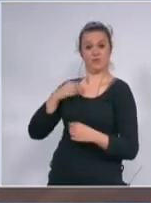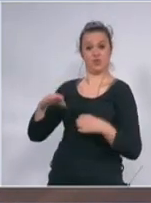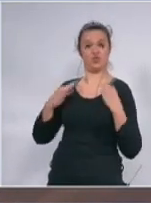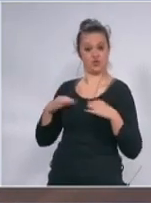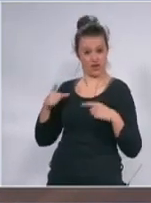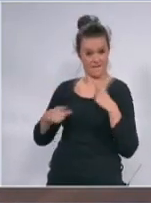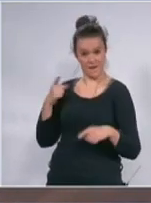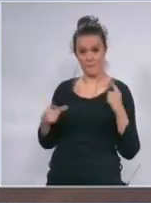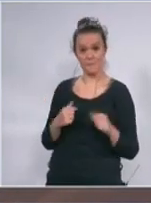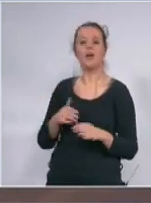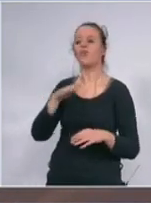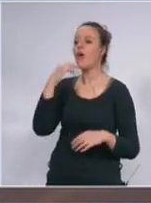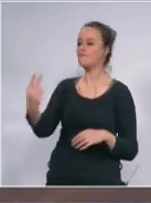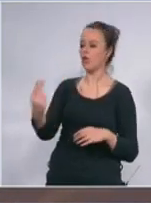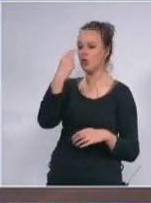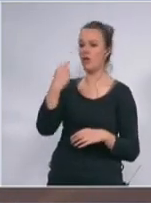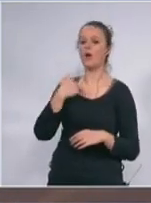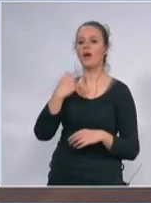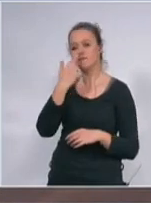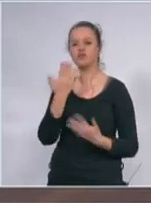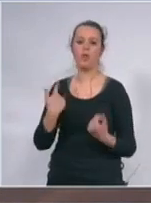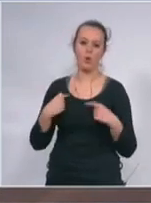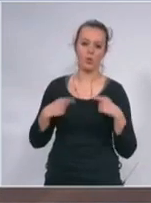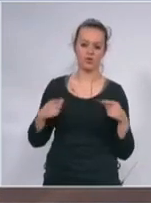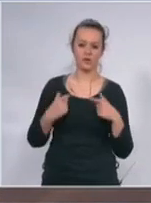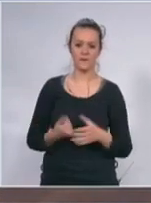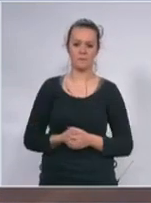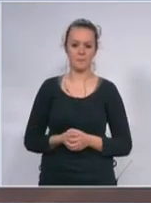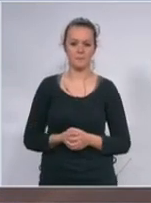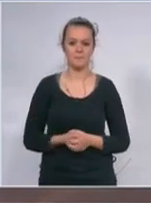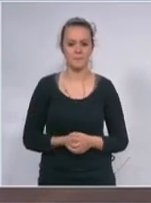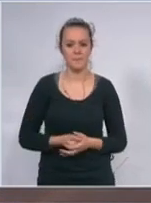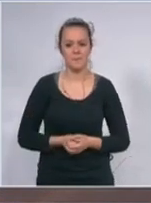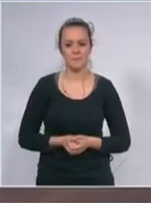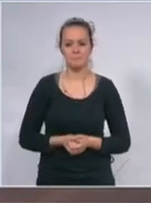oči i sve ćete vidjeti koliko uživam jesu li primjer me neodgovorne